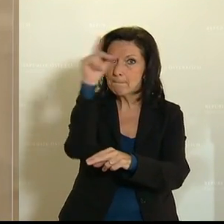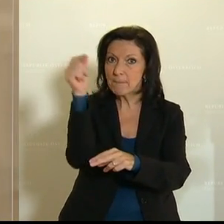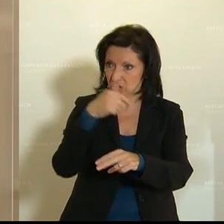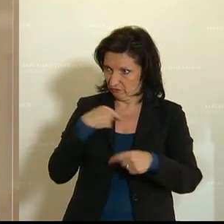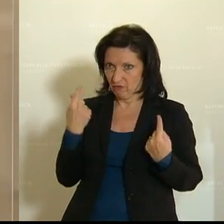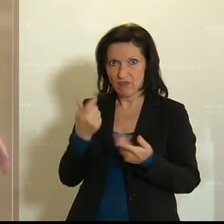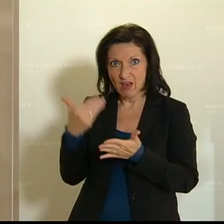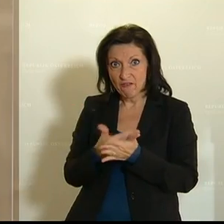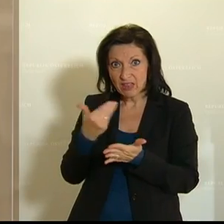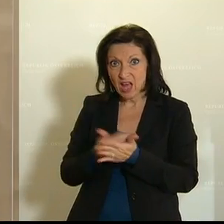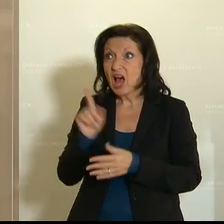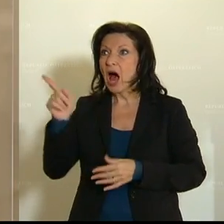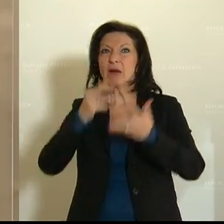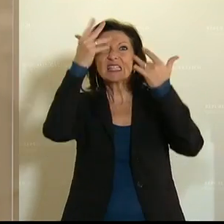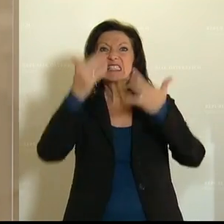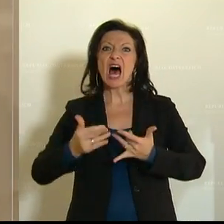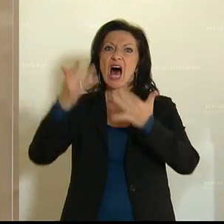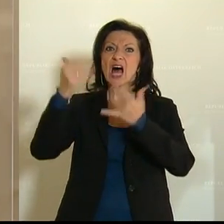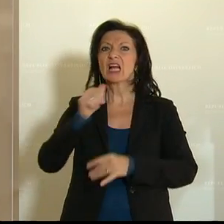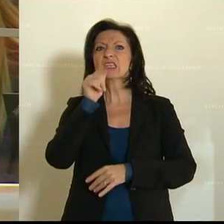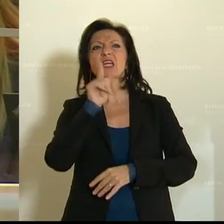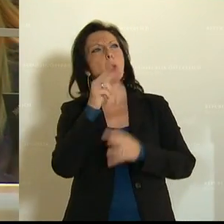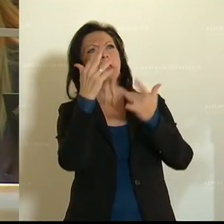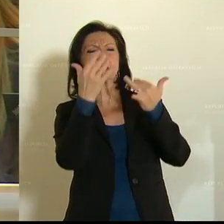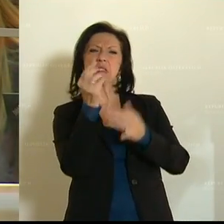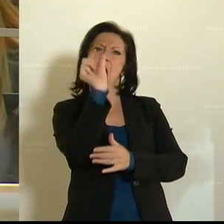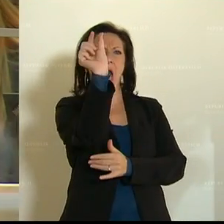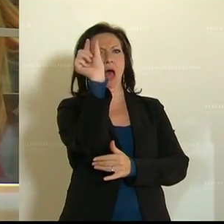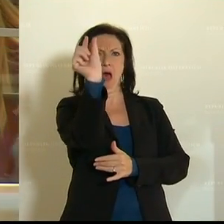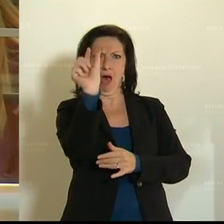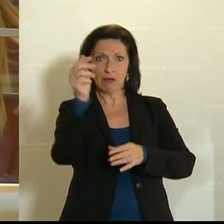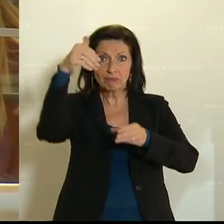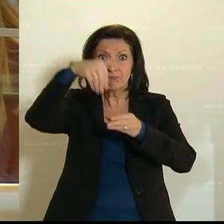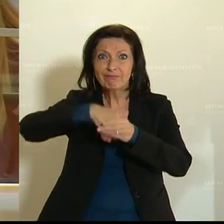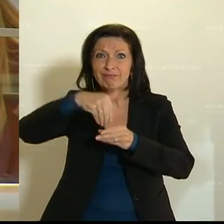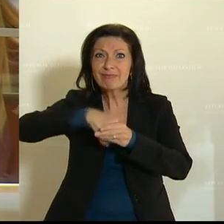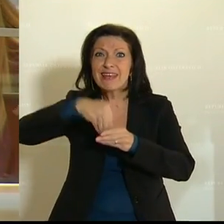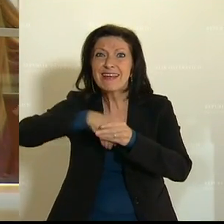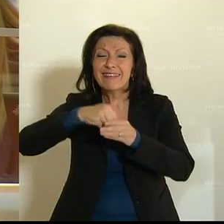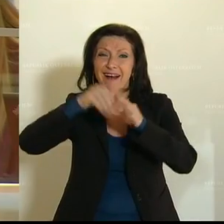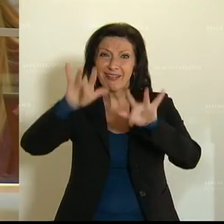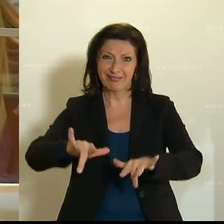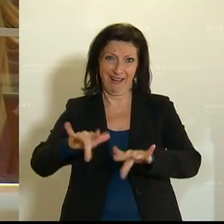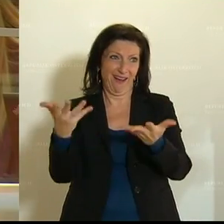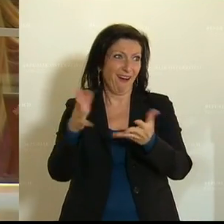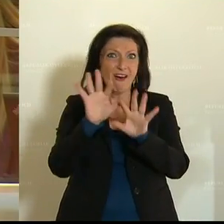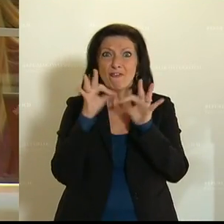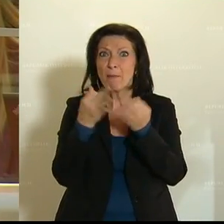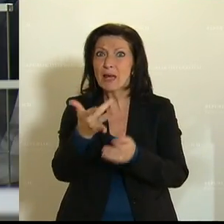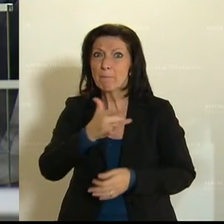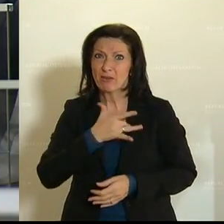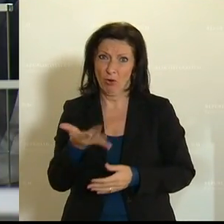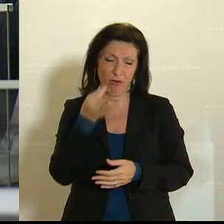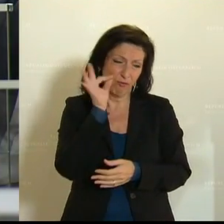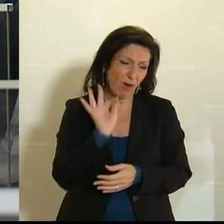Zahlen, hinter denen Menschen stehen, Schicksale stehen. Das sind Familien, Kinder, Jugendliche, Frauen, das sind Ältere.